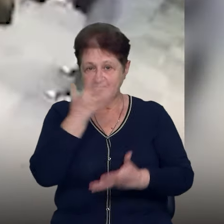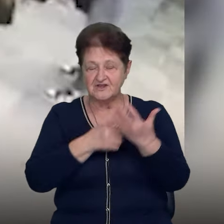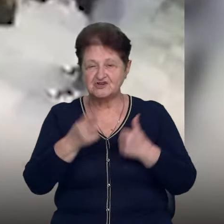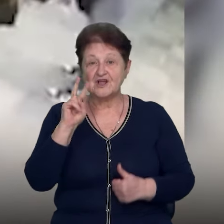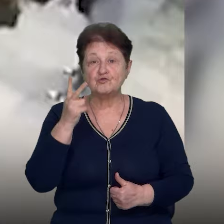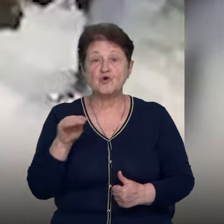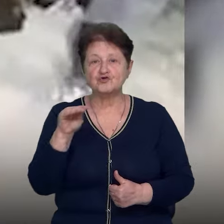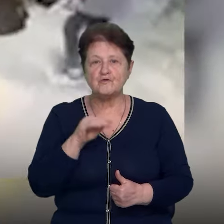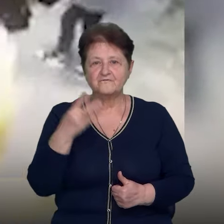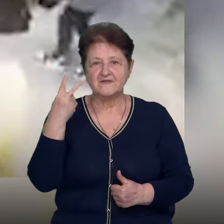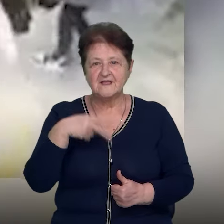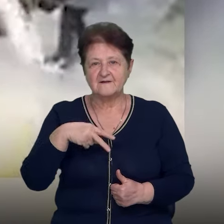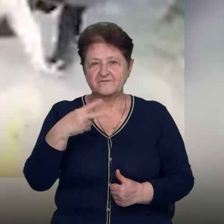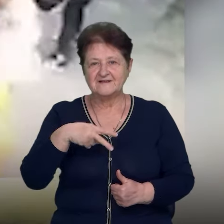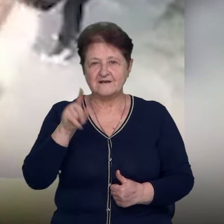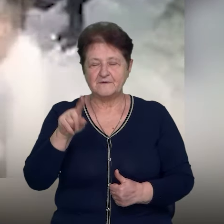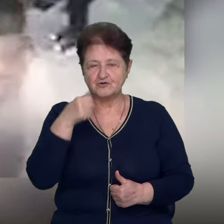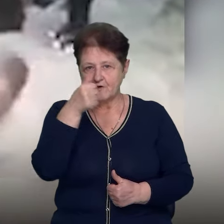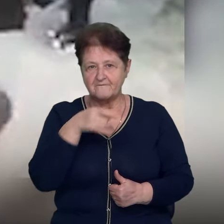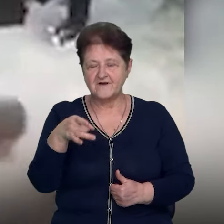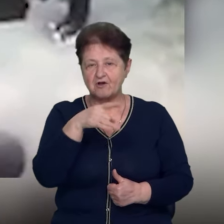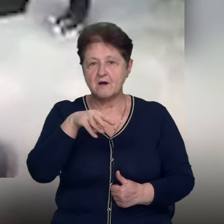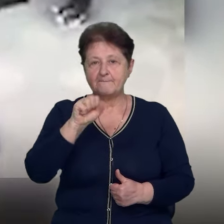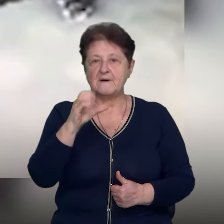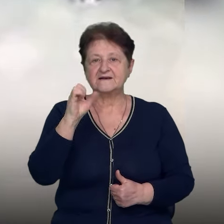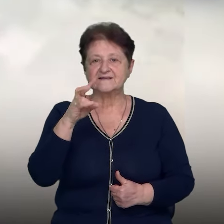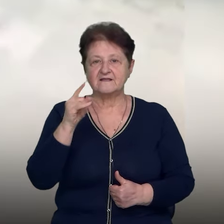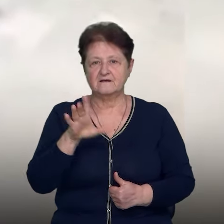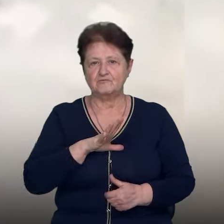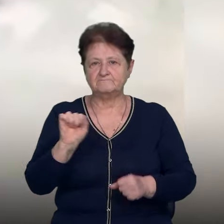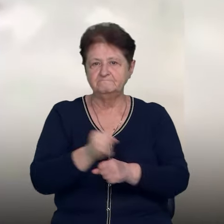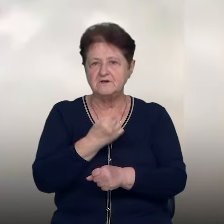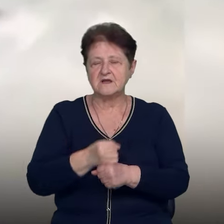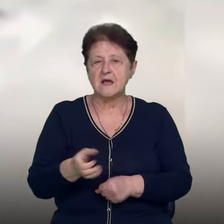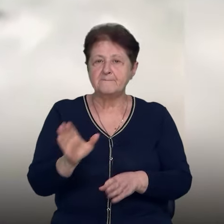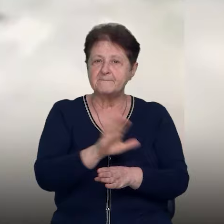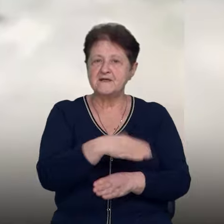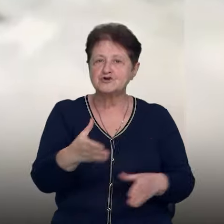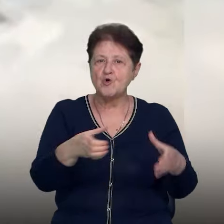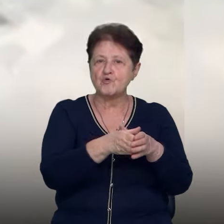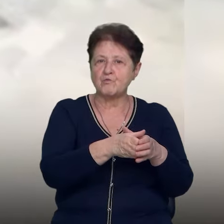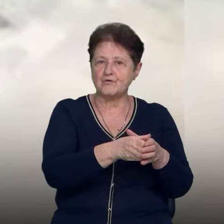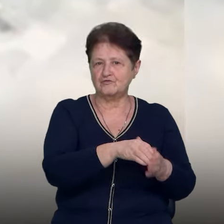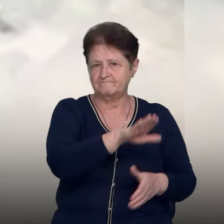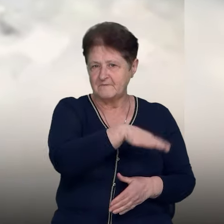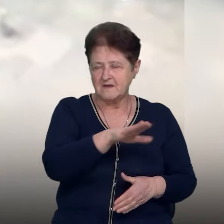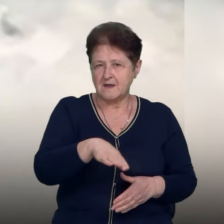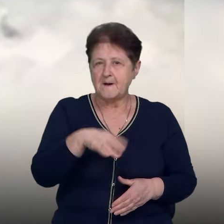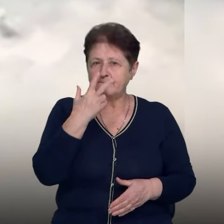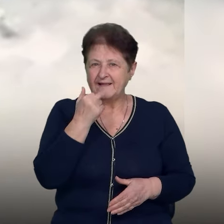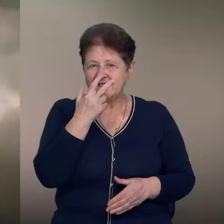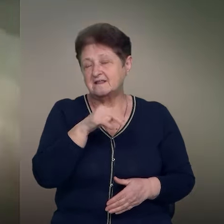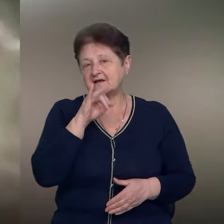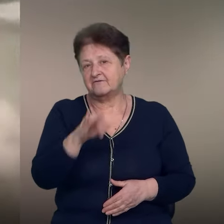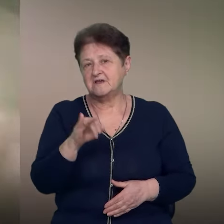в ніч на 2 жовтня 2021 року в мікрорайоні Масани сталася бійка між групою підлітків та поліцейськими Артуром